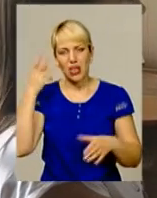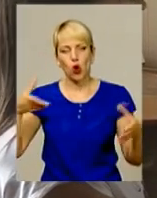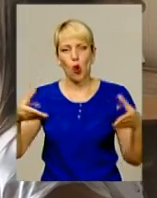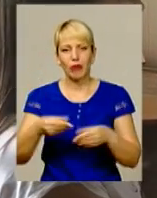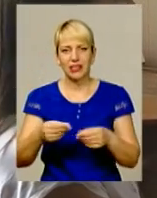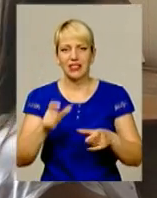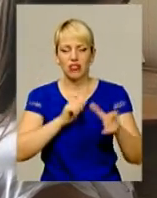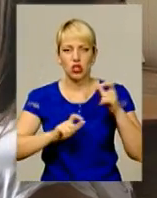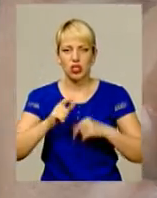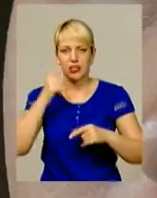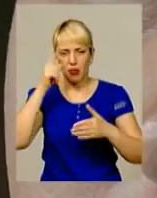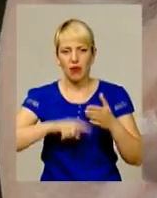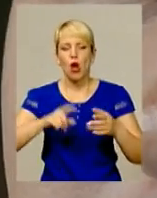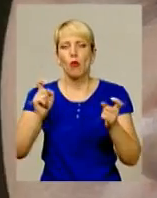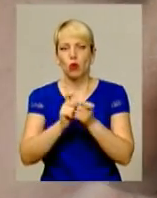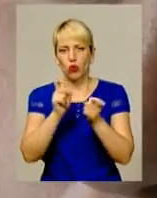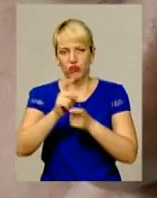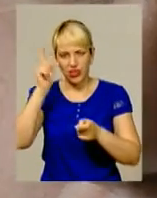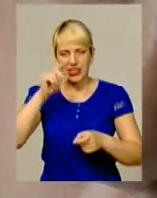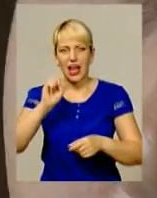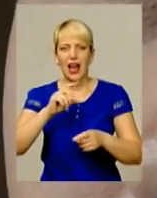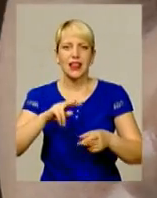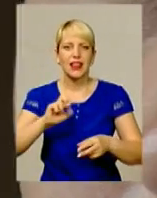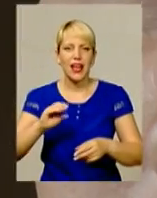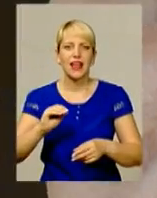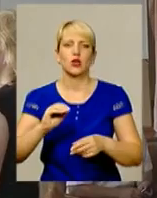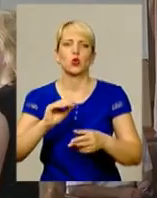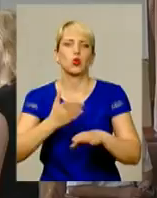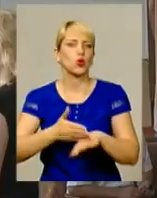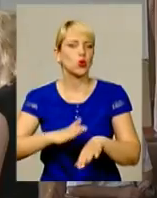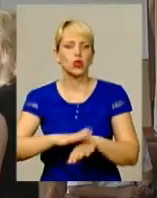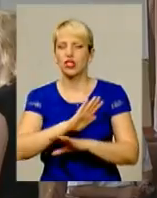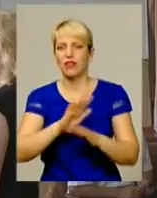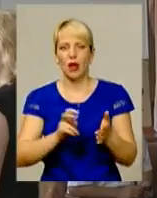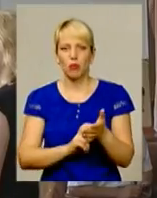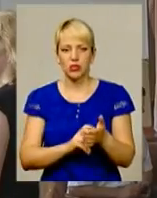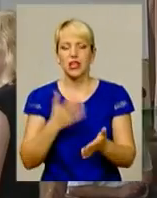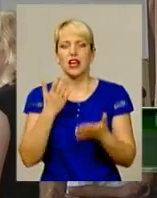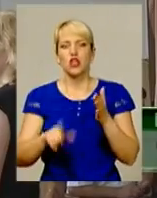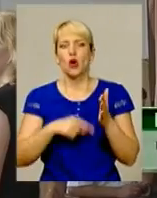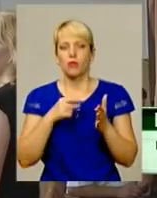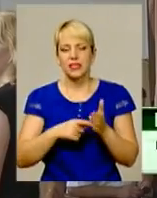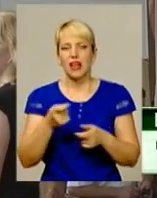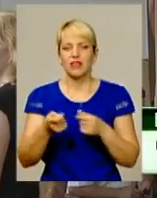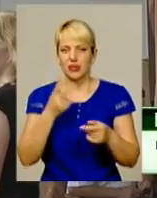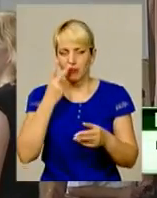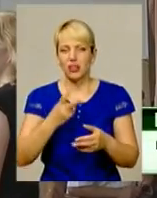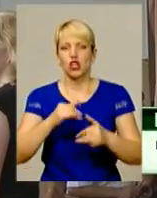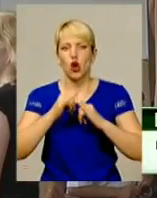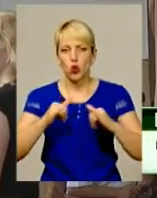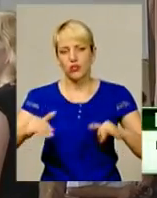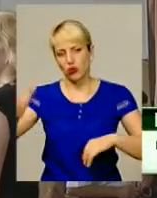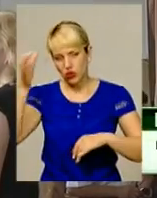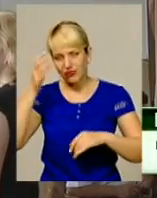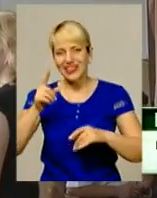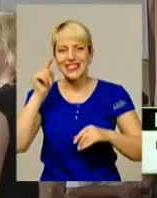запевнив, про конфлікт знає та трудностів не боїться. Якщо наша міська влада бачить розвиток освіти саме